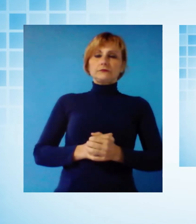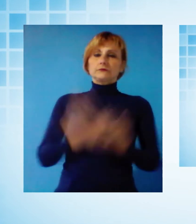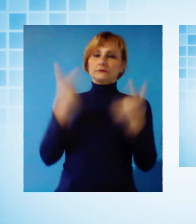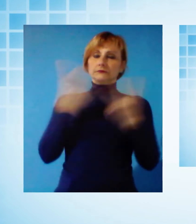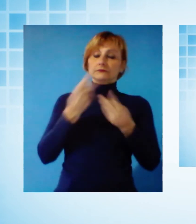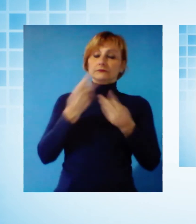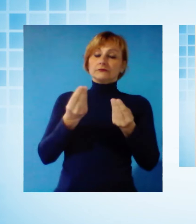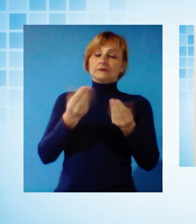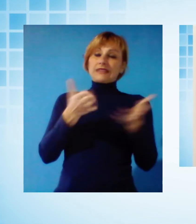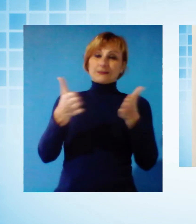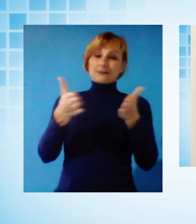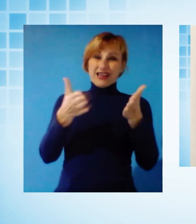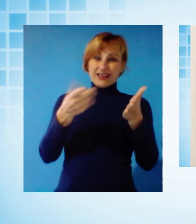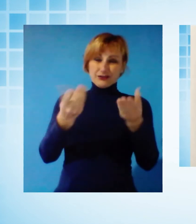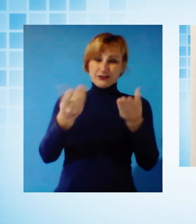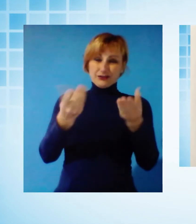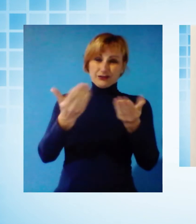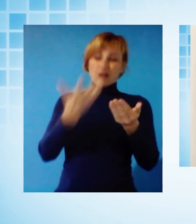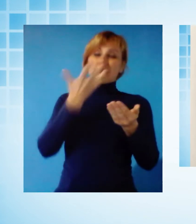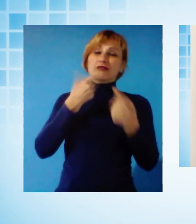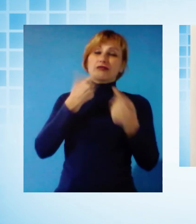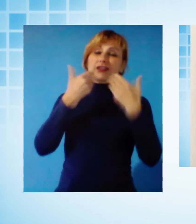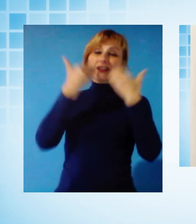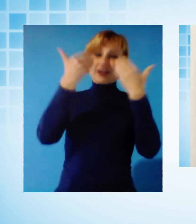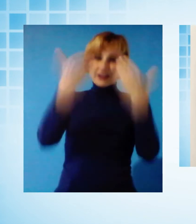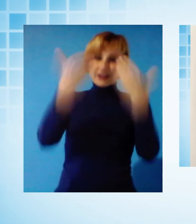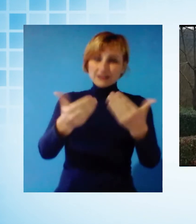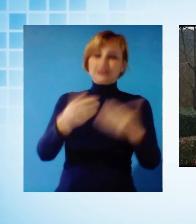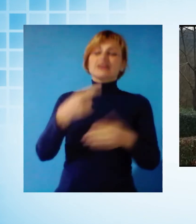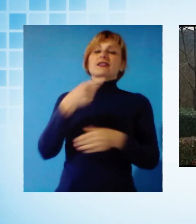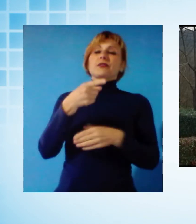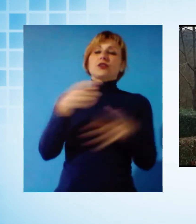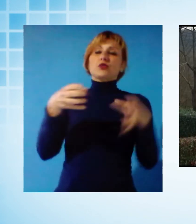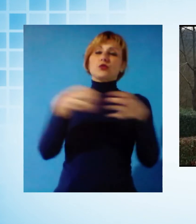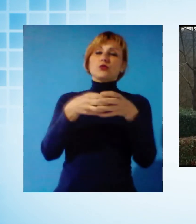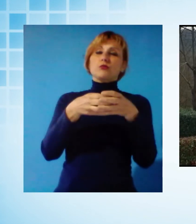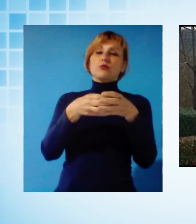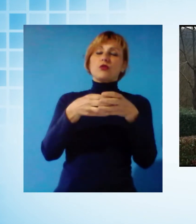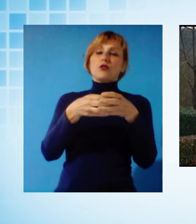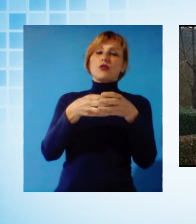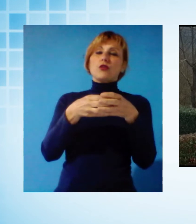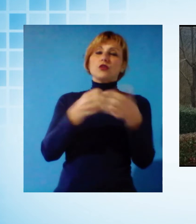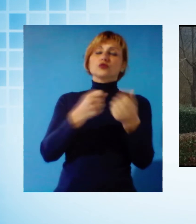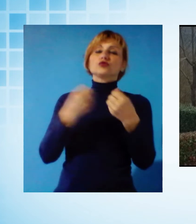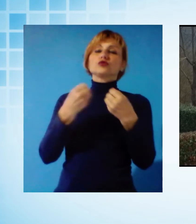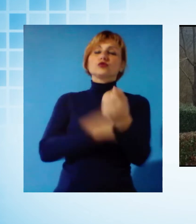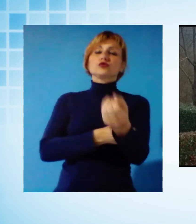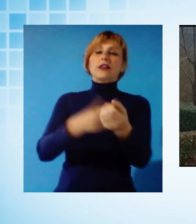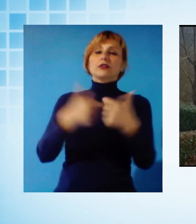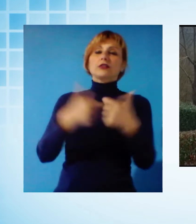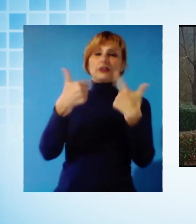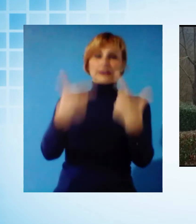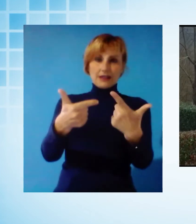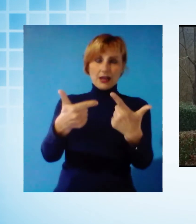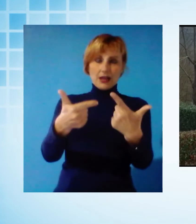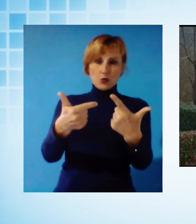ringraziare tutti i donatori di sangue fratres di Ghivizzano, perché sono riusciti subito a recepire il